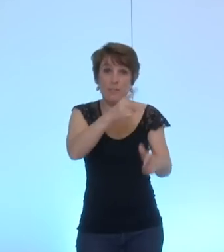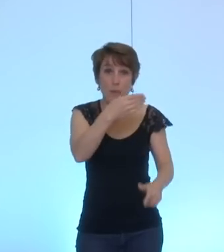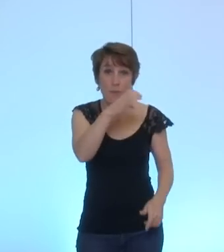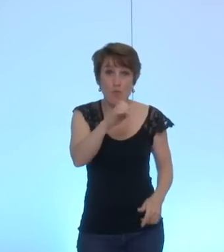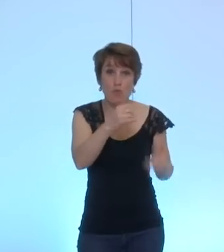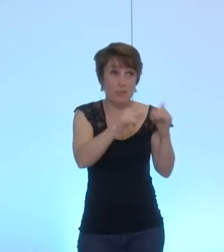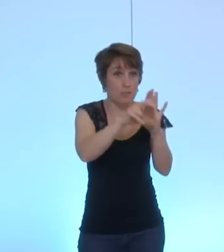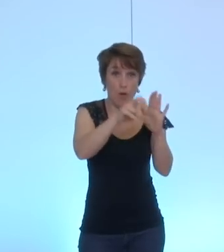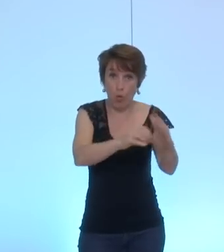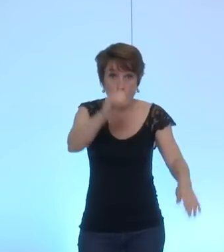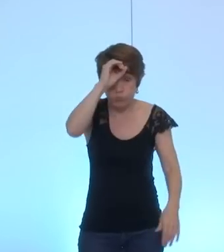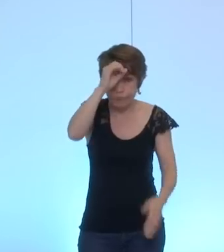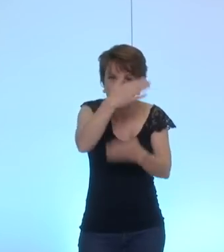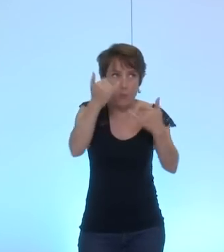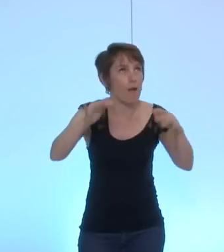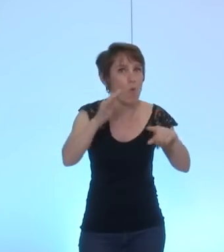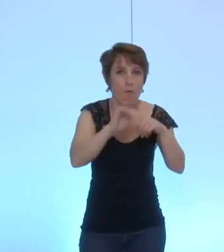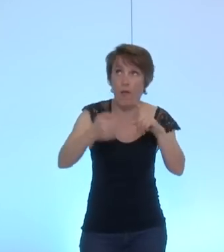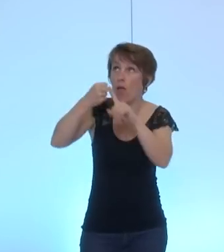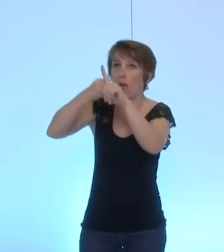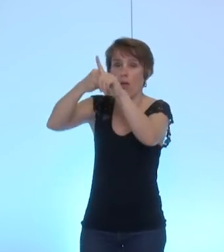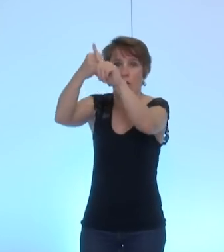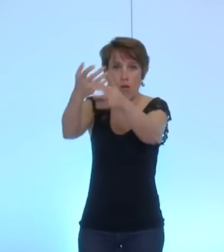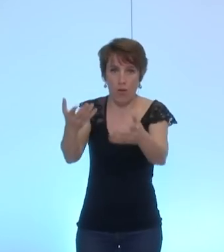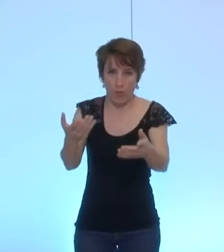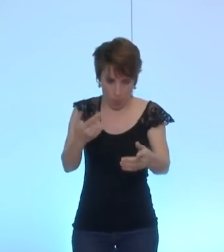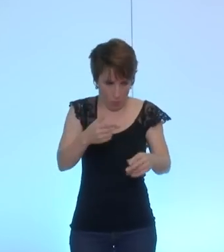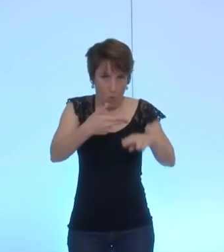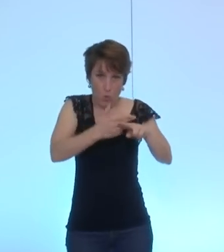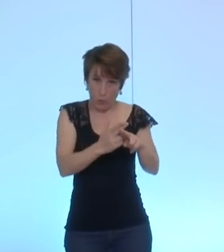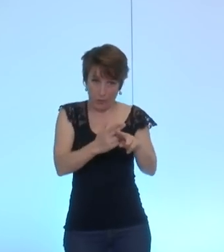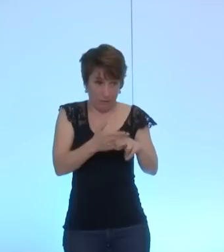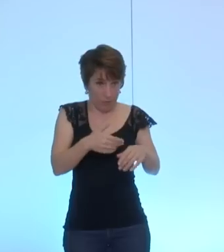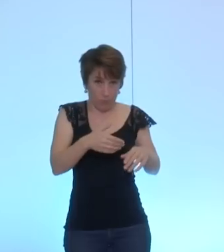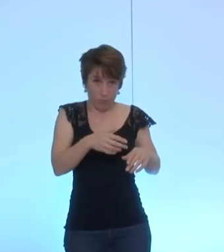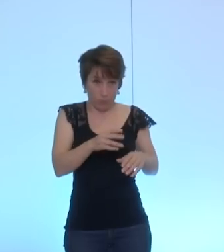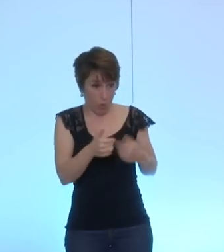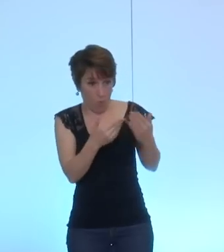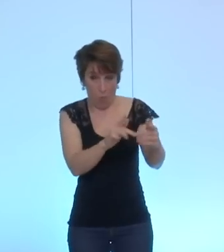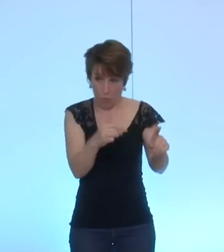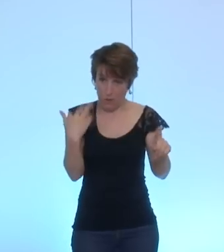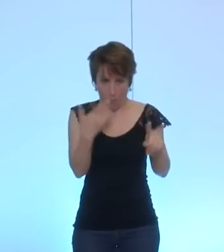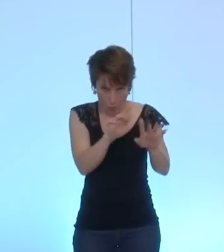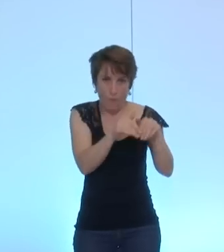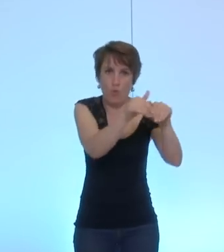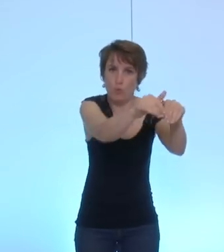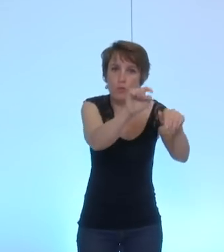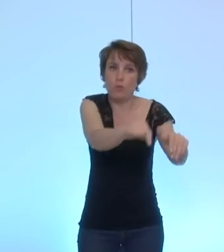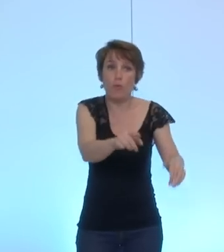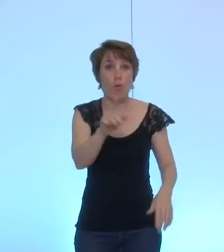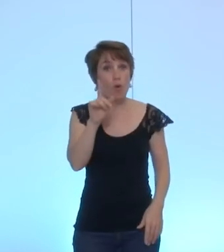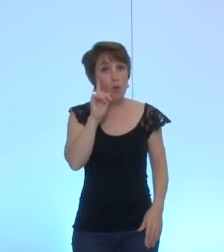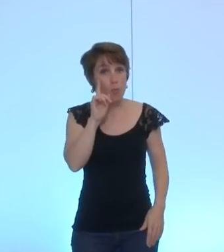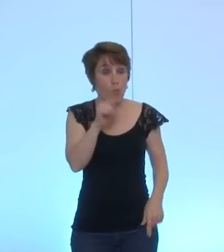et il va falloir créer, maintenir, pérenniser les outils qui permettront de le faire à leur côté. Sinon, nous allons demander à des chefs d